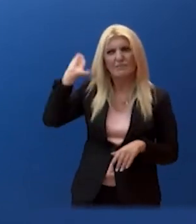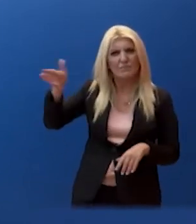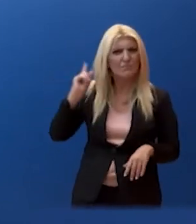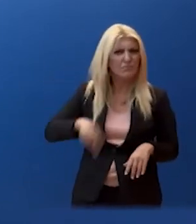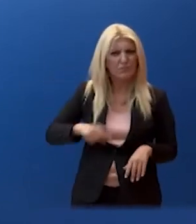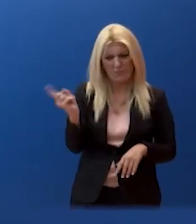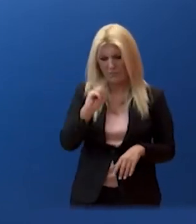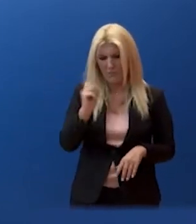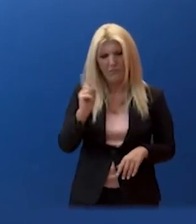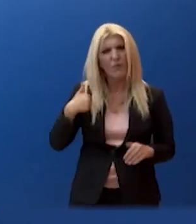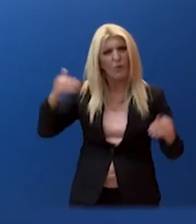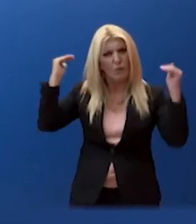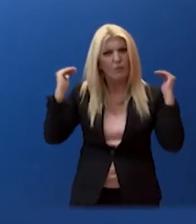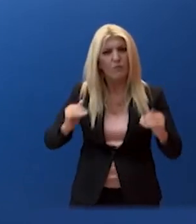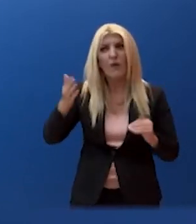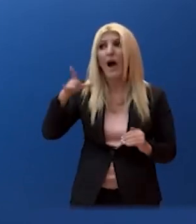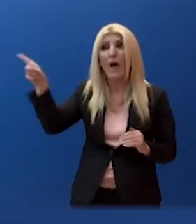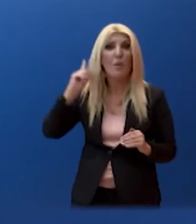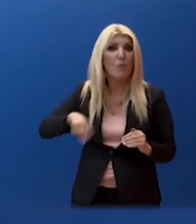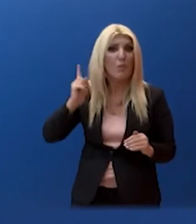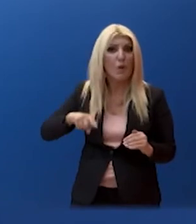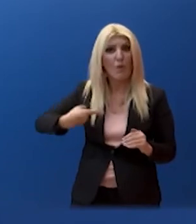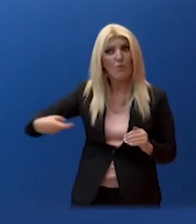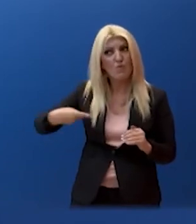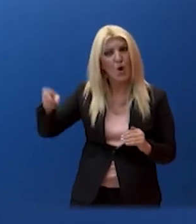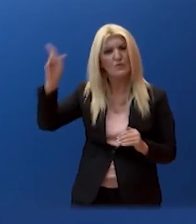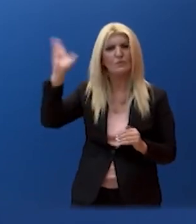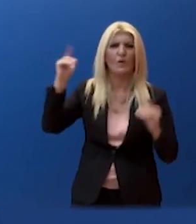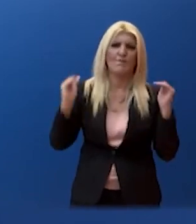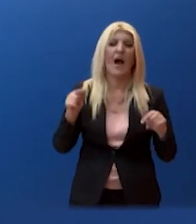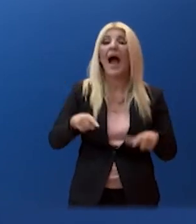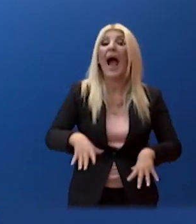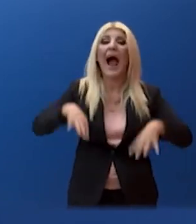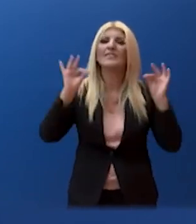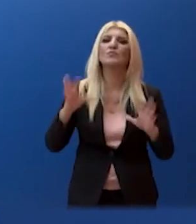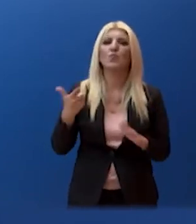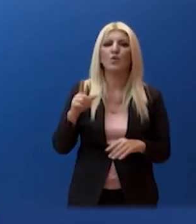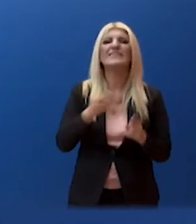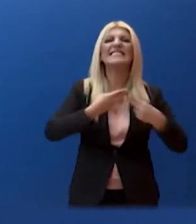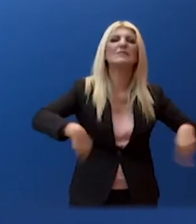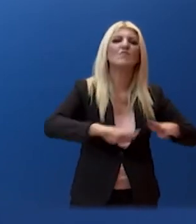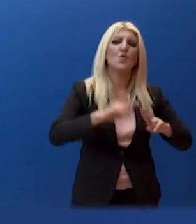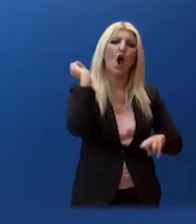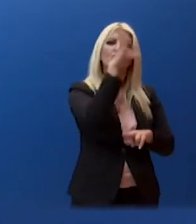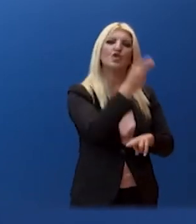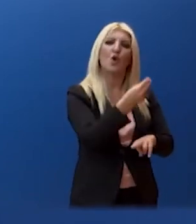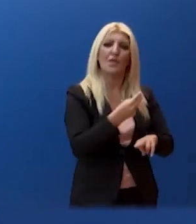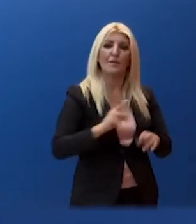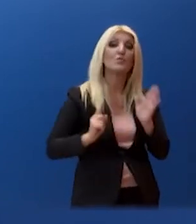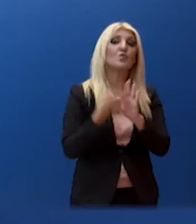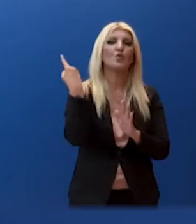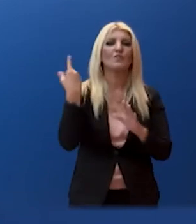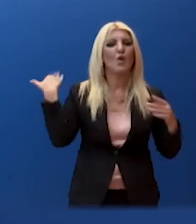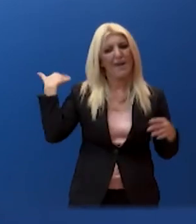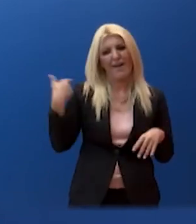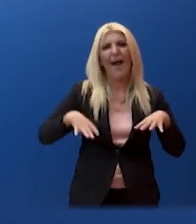που είναι σε εξέλιξη. Η διαδικασία ξεκίνησε από το Συμβούλιο Εξωτερικών Υποθέσεων. Για πρώτη φορά, τέλος Αυγούστου, είχαμε την διατύπωση ενός